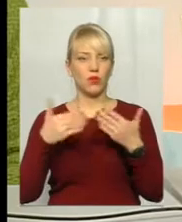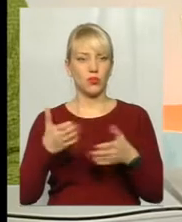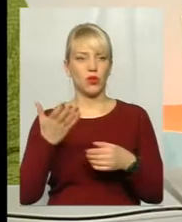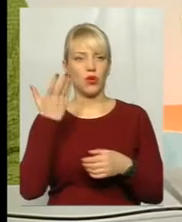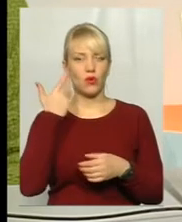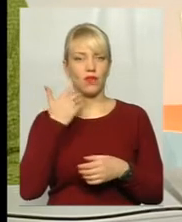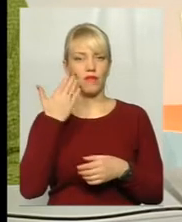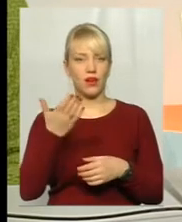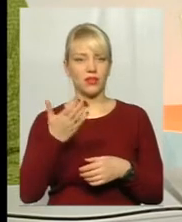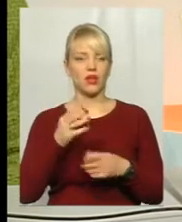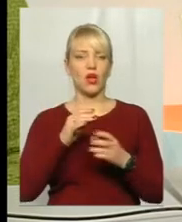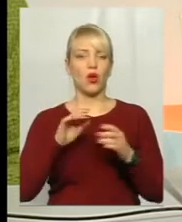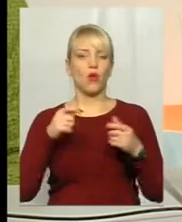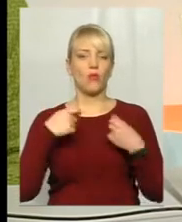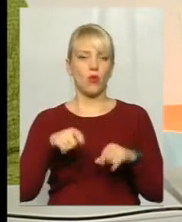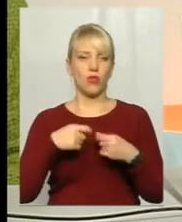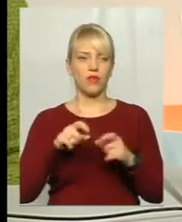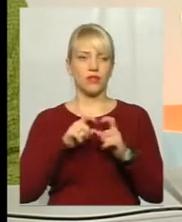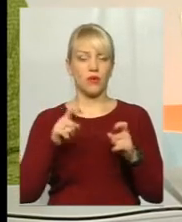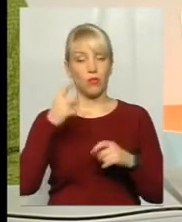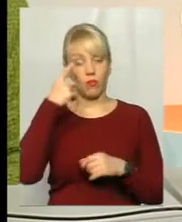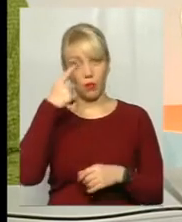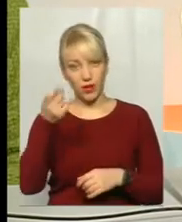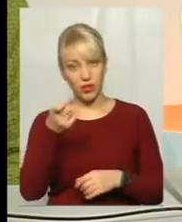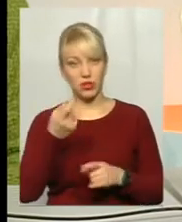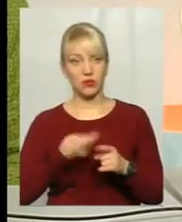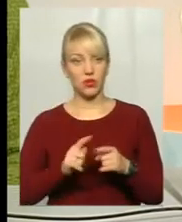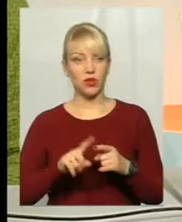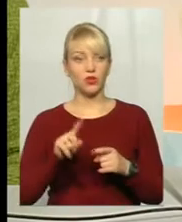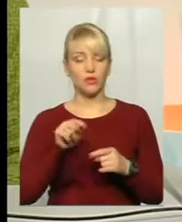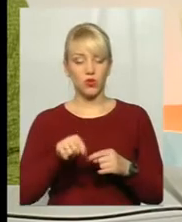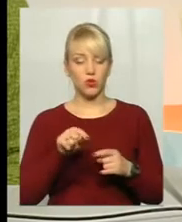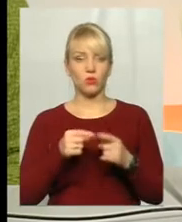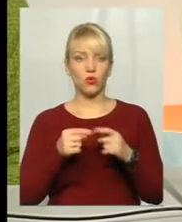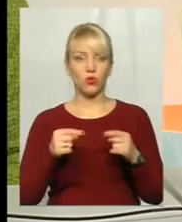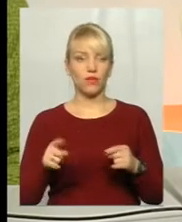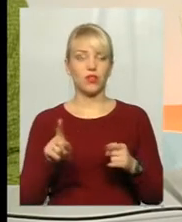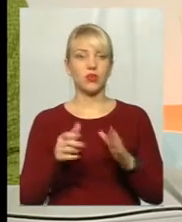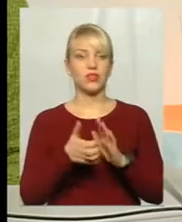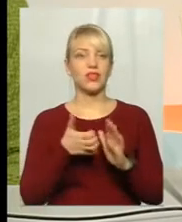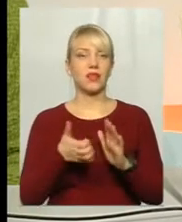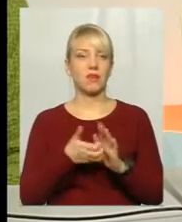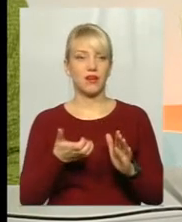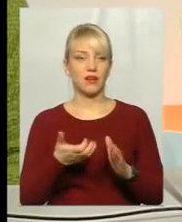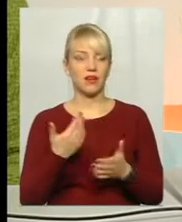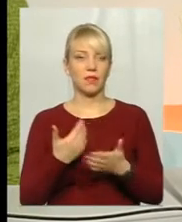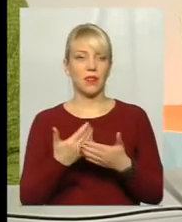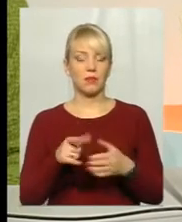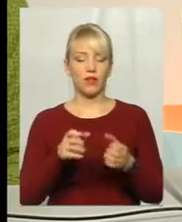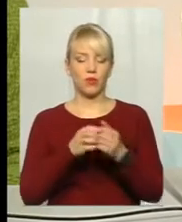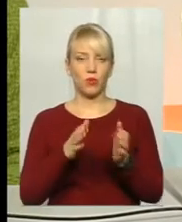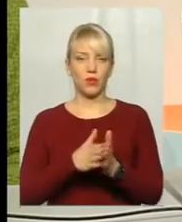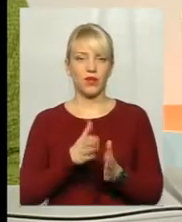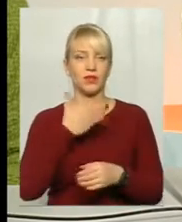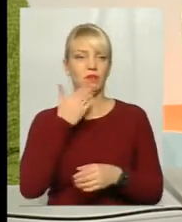вас, продавець в магазині, попереджає про те, що в даному товарі чогось немає, або в комплекті немає,